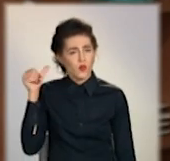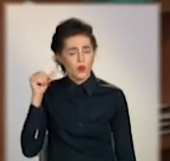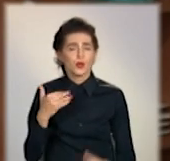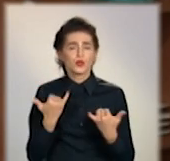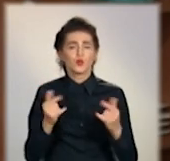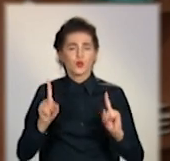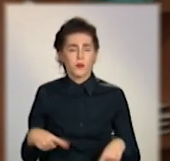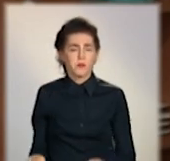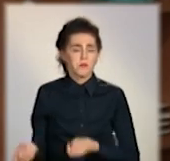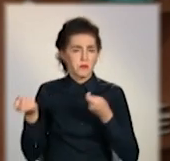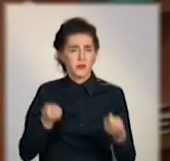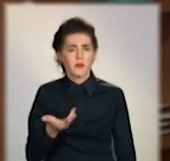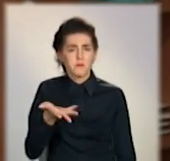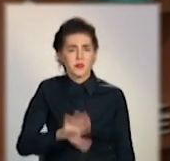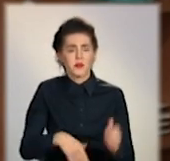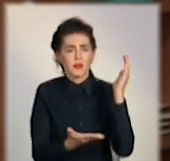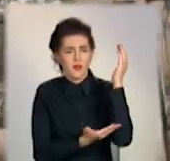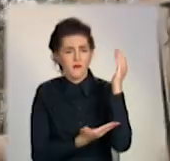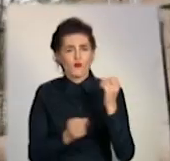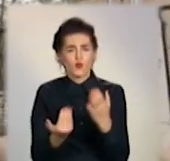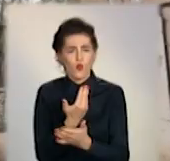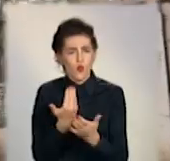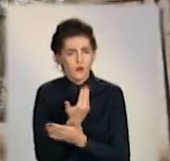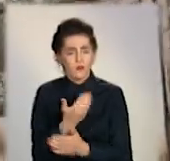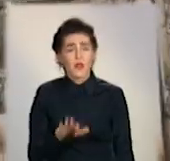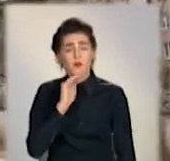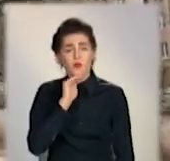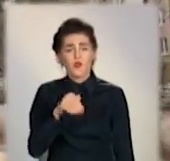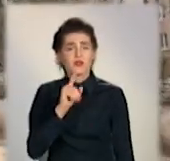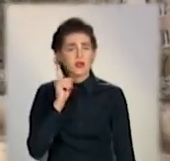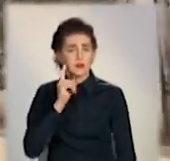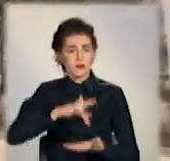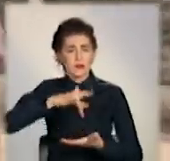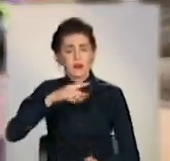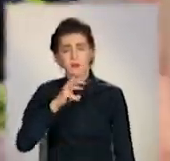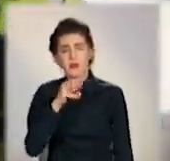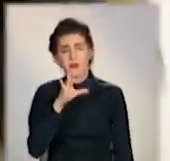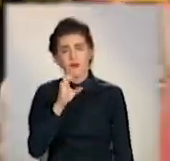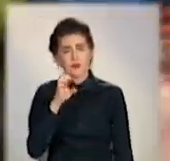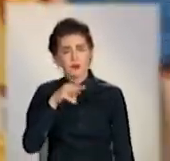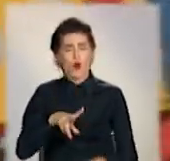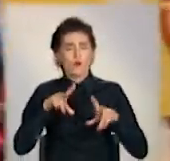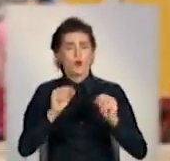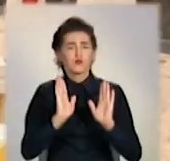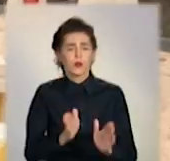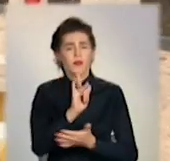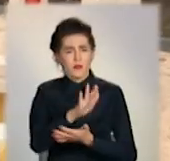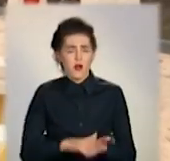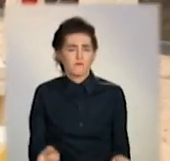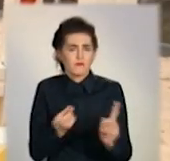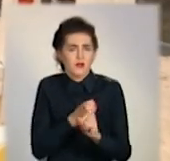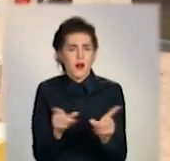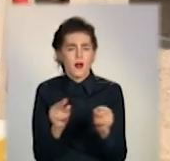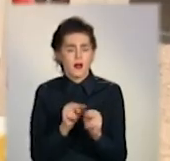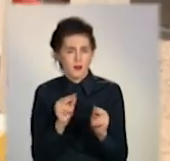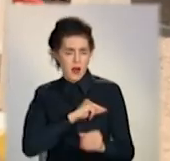зараз привезли п'ять дерев нових». А фахівці зеленого центру «Метінвест» пообіцяли, будуть і надалі співпрацювати з